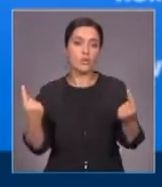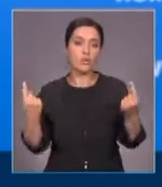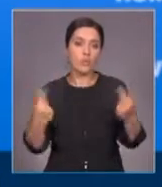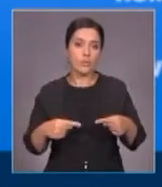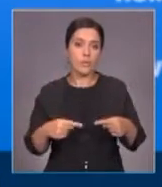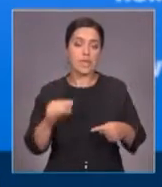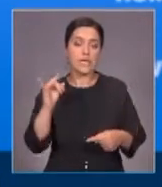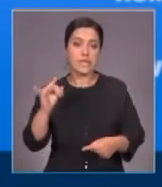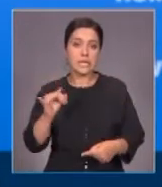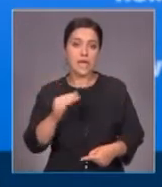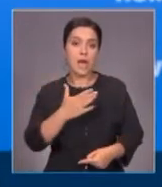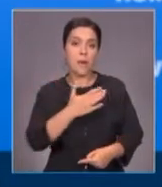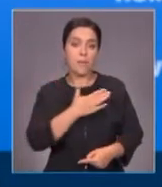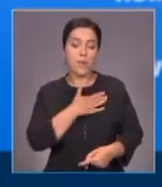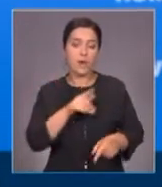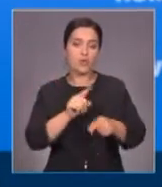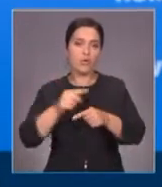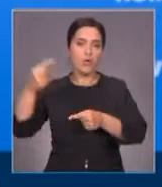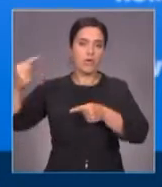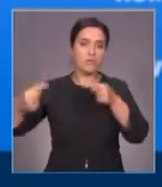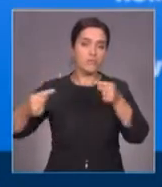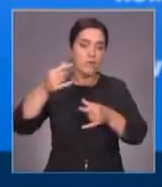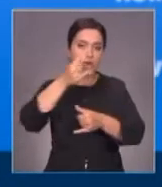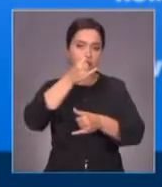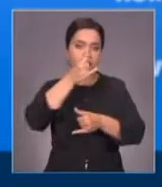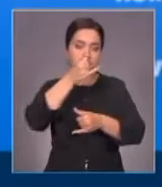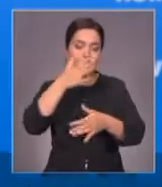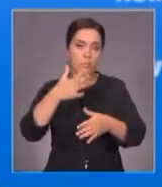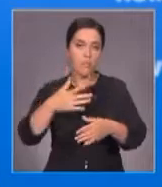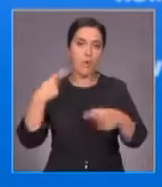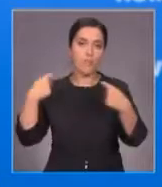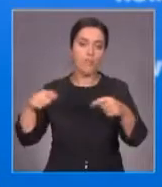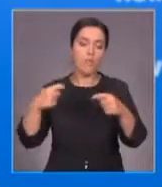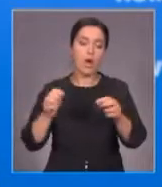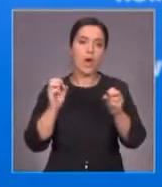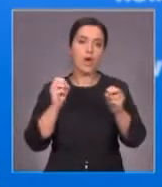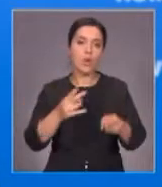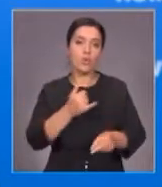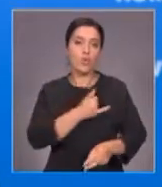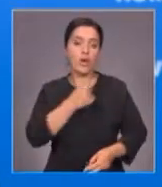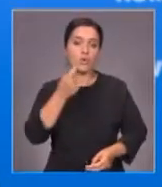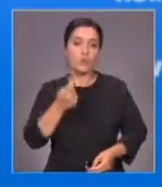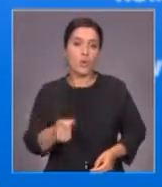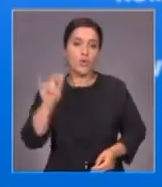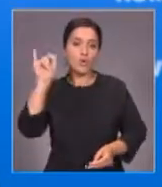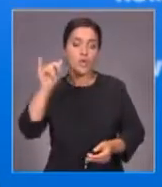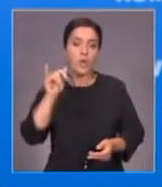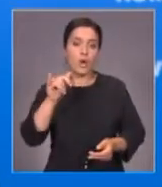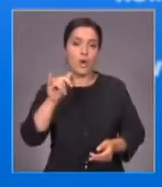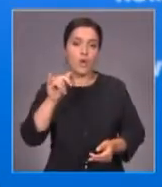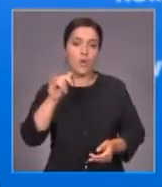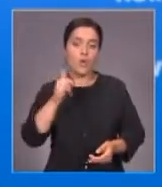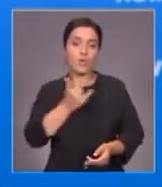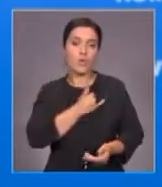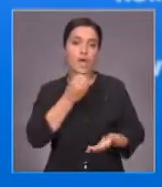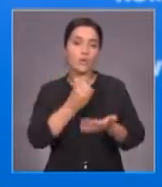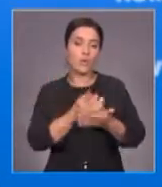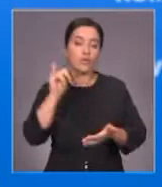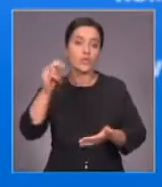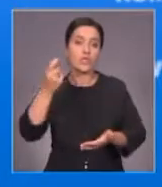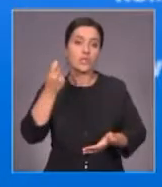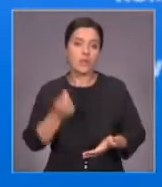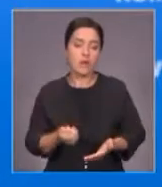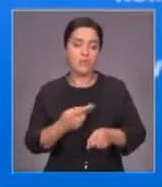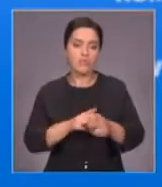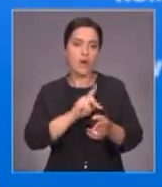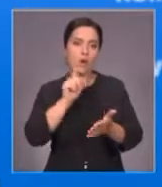самым мы оказались в очень неконкурентоспособном положении. И, естественно, это потребовало от